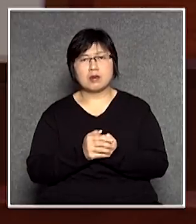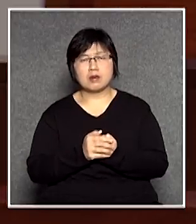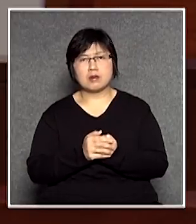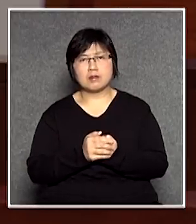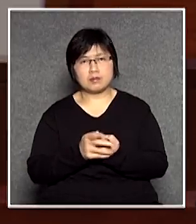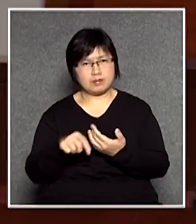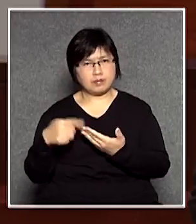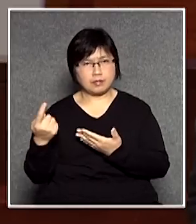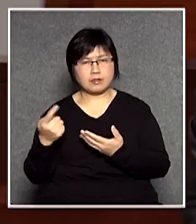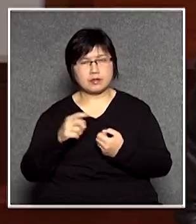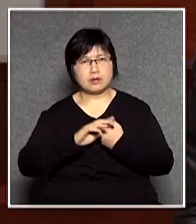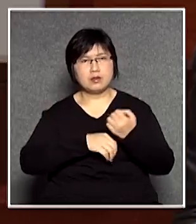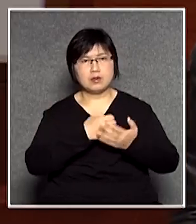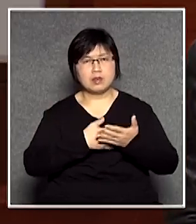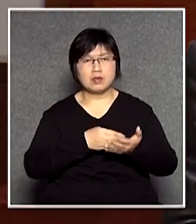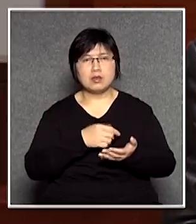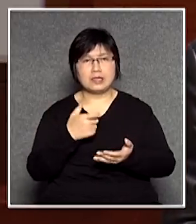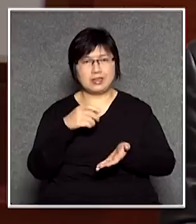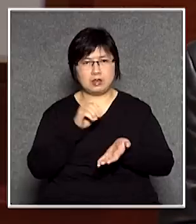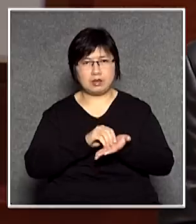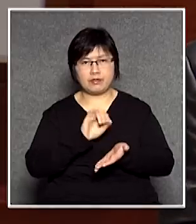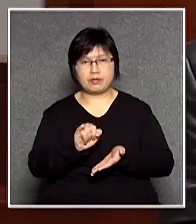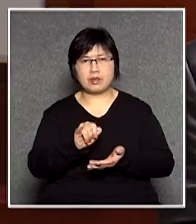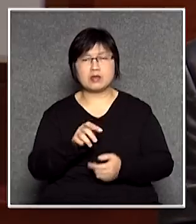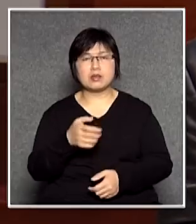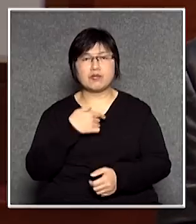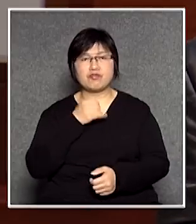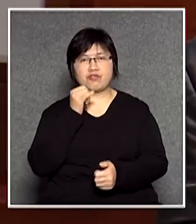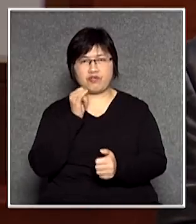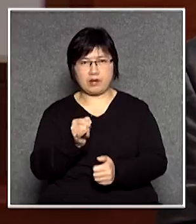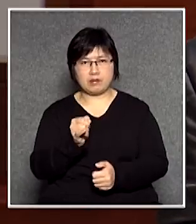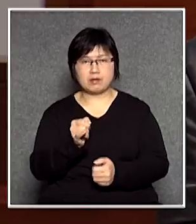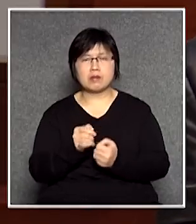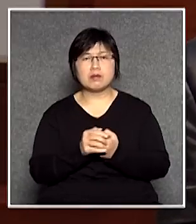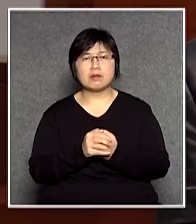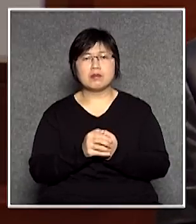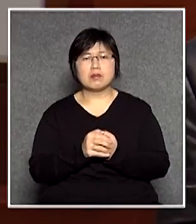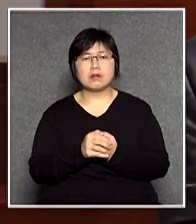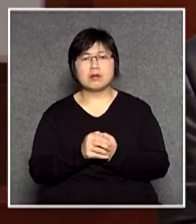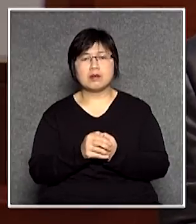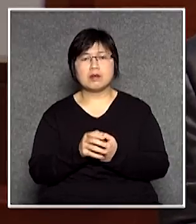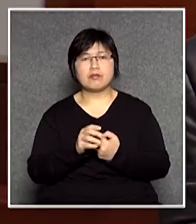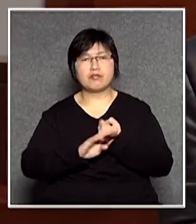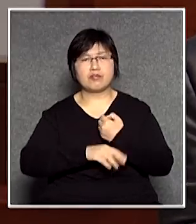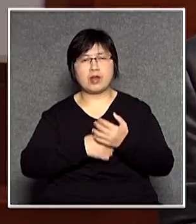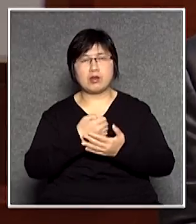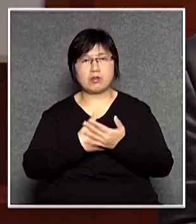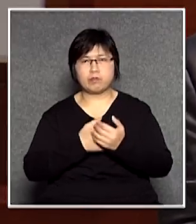另外另外一個條例的定額罰款是屬於一種懲罰的法律約束